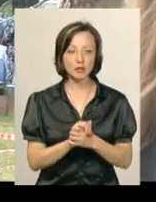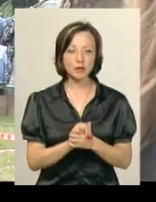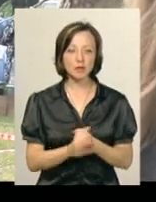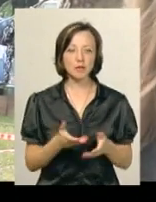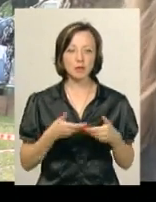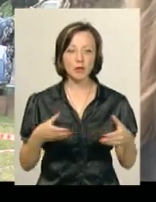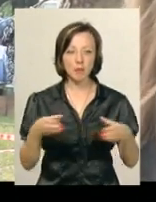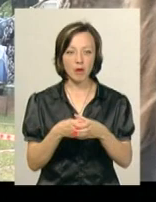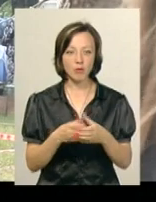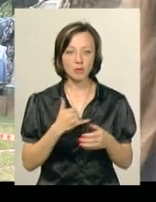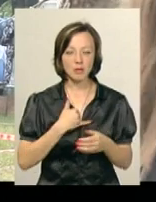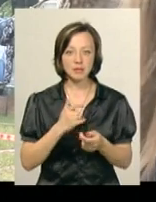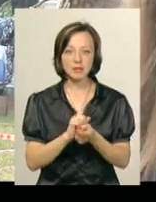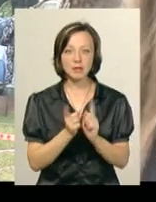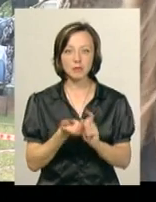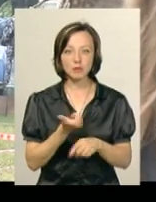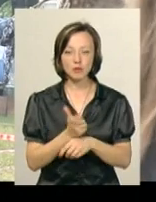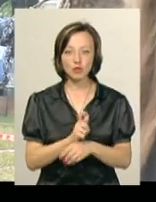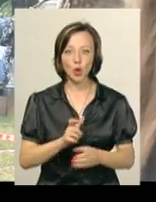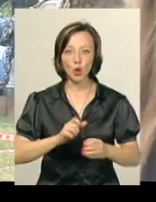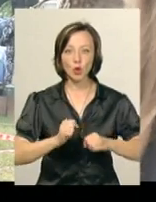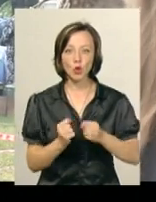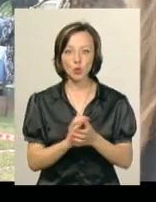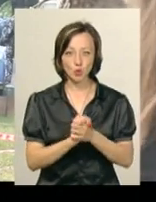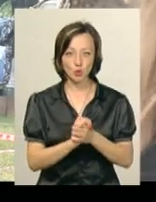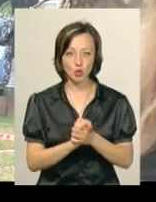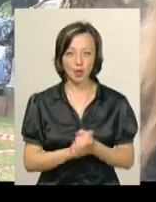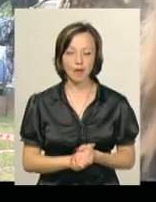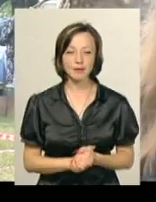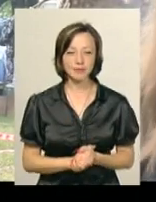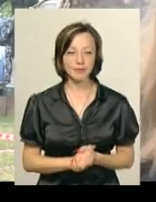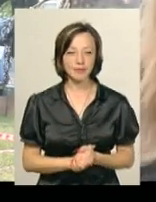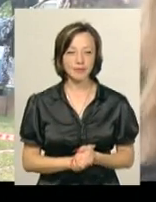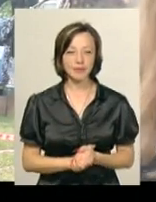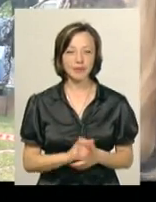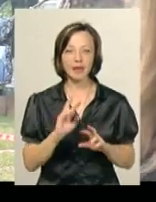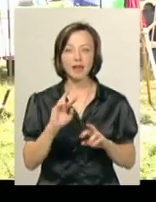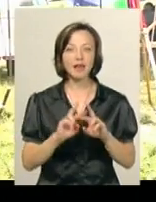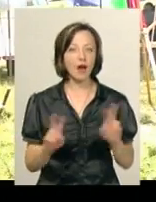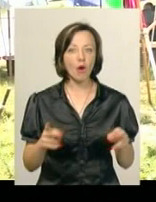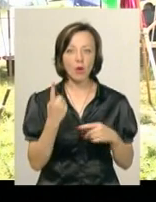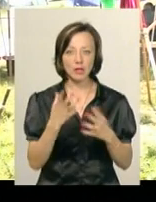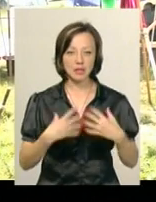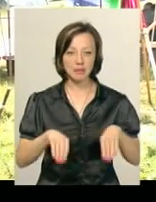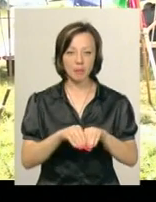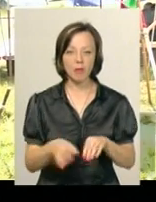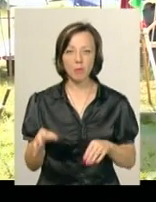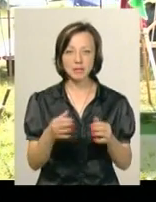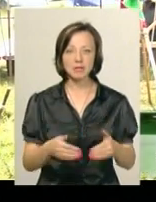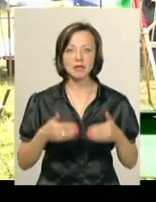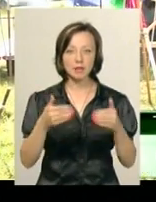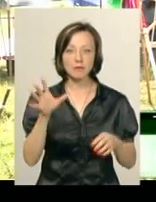компанія, нас така стала якось більш дружня, як одна сім'я. Обласний етап